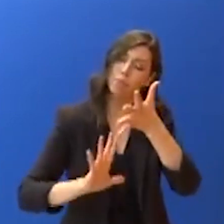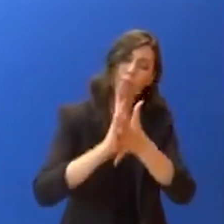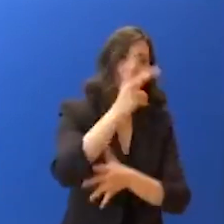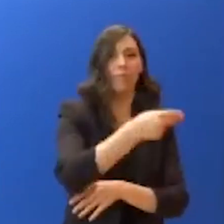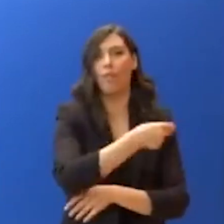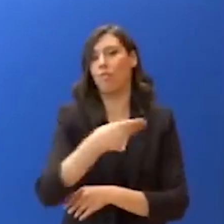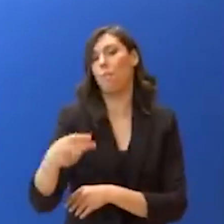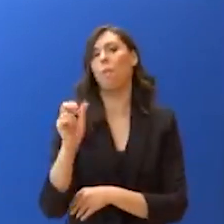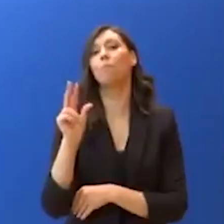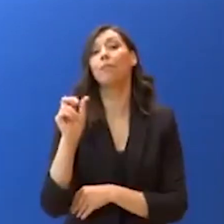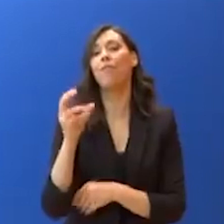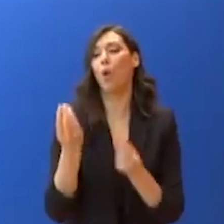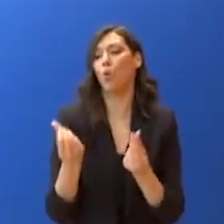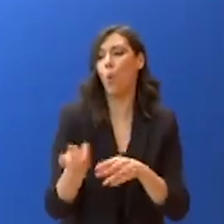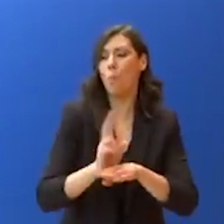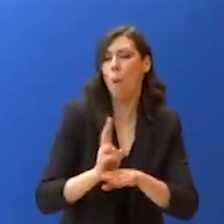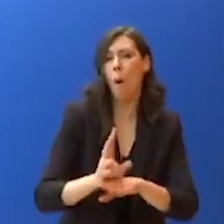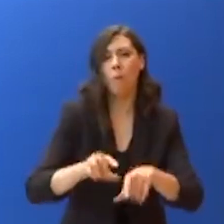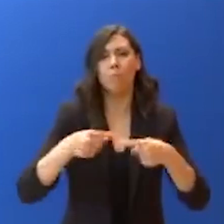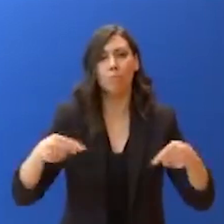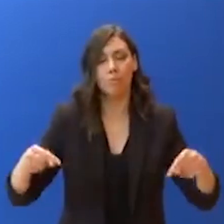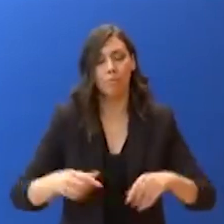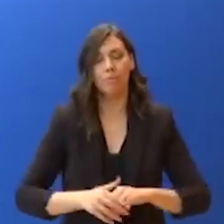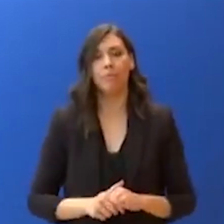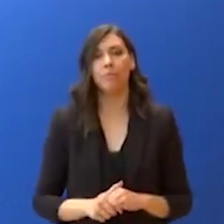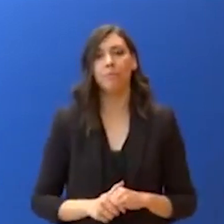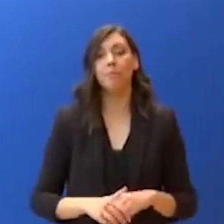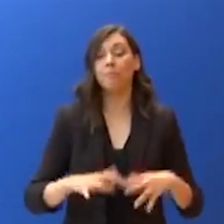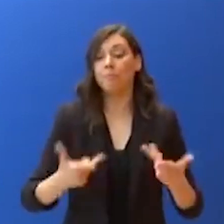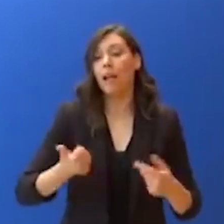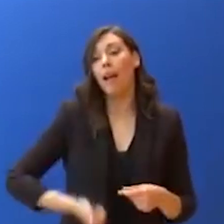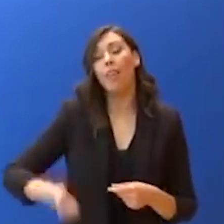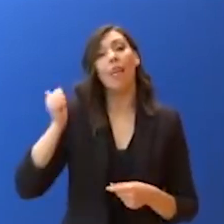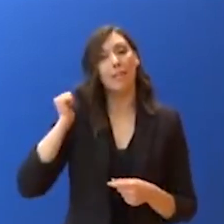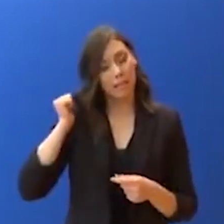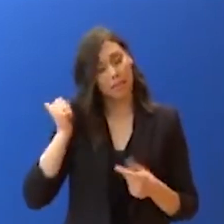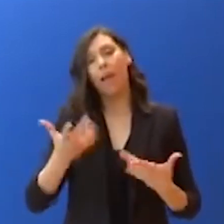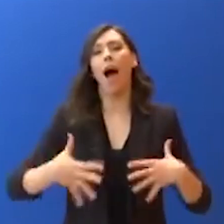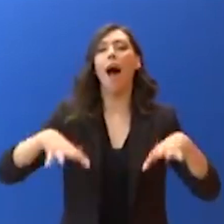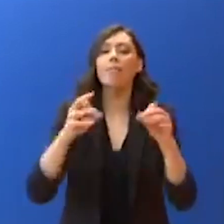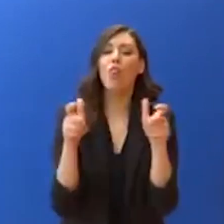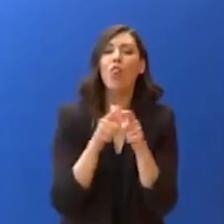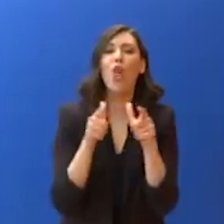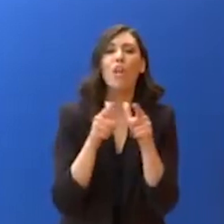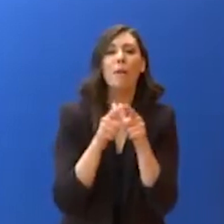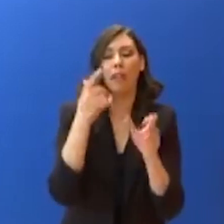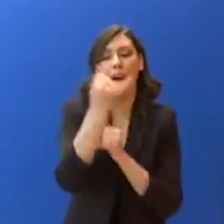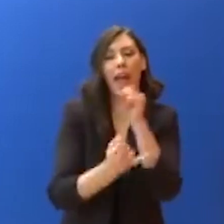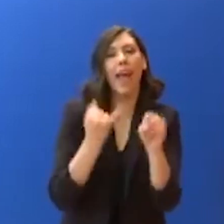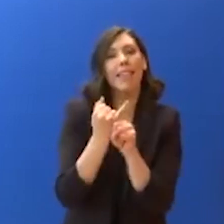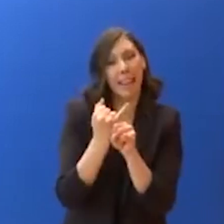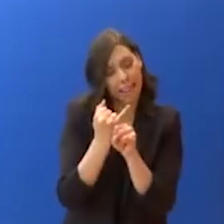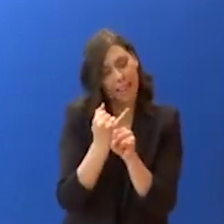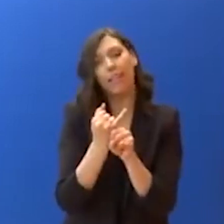ψηφιακή διακυβέρνηση. Ανάμεσα στα άλλα, ξεκίνησε από χθες η πιλωτική λειτουργία της πλατφόρμας ψηφιακής απονομής